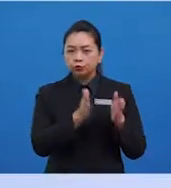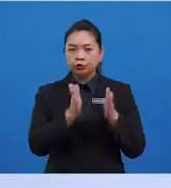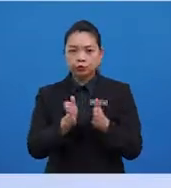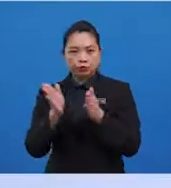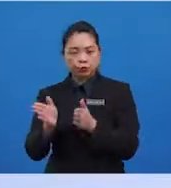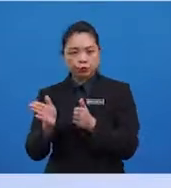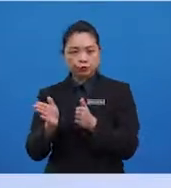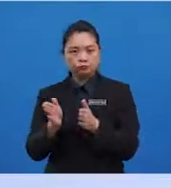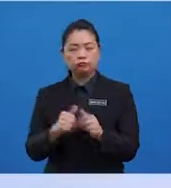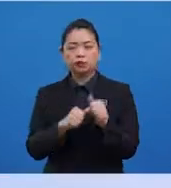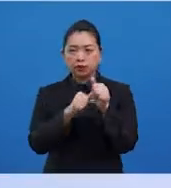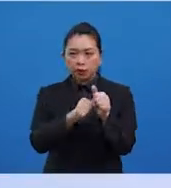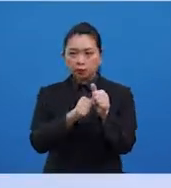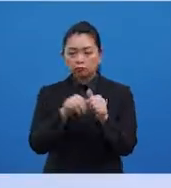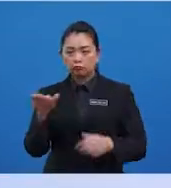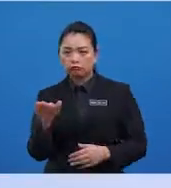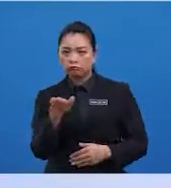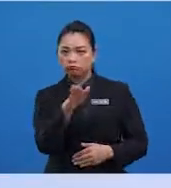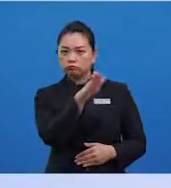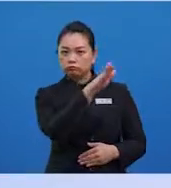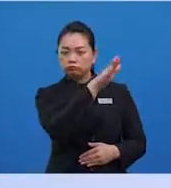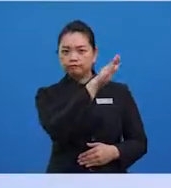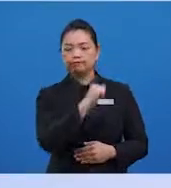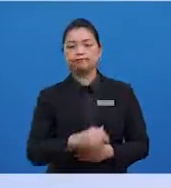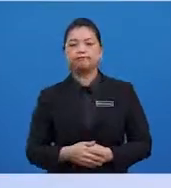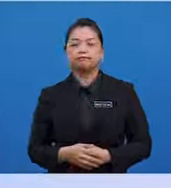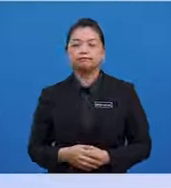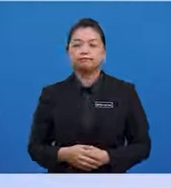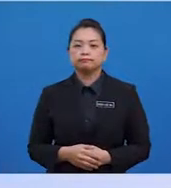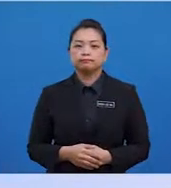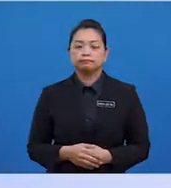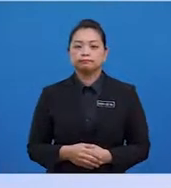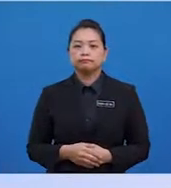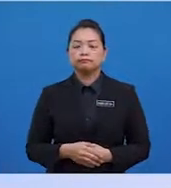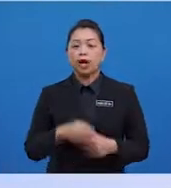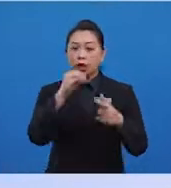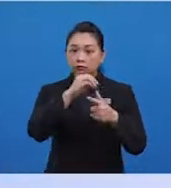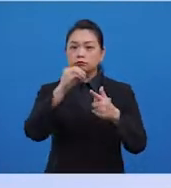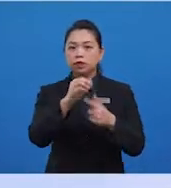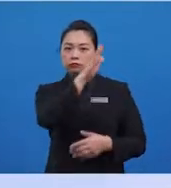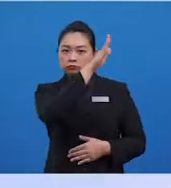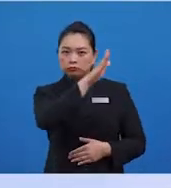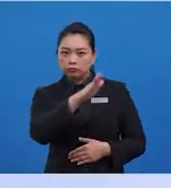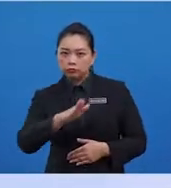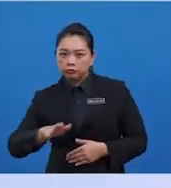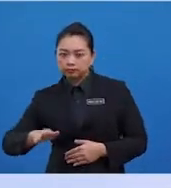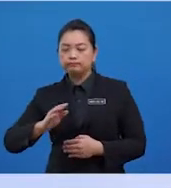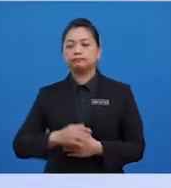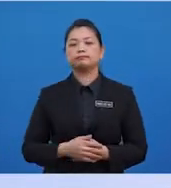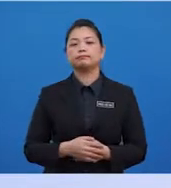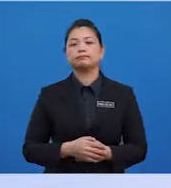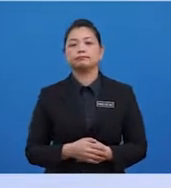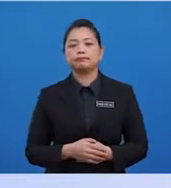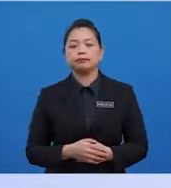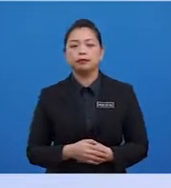data perlu disusun. Mengikut tertik sama ada secara menaik atau menurun. Yang